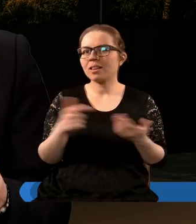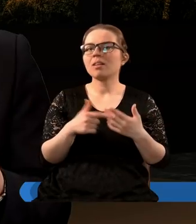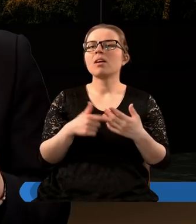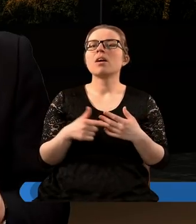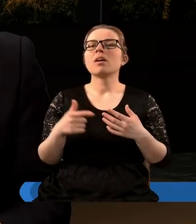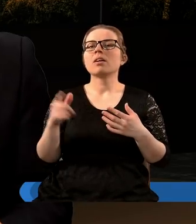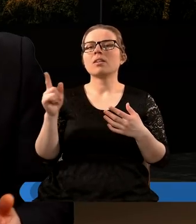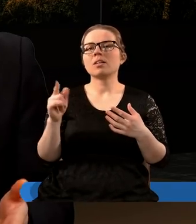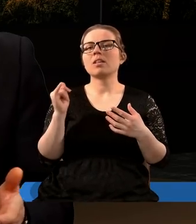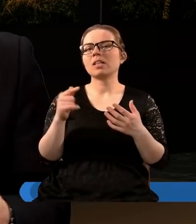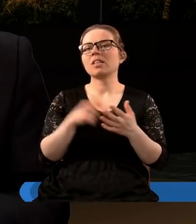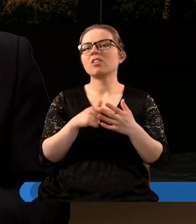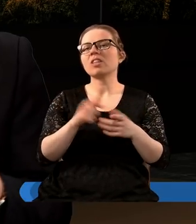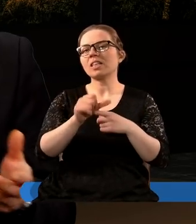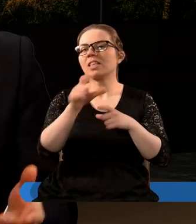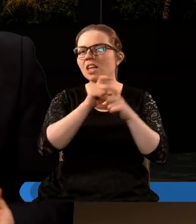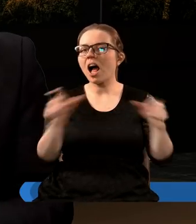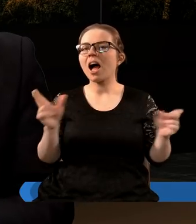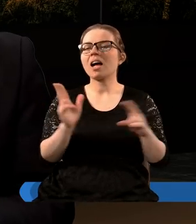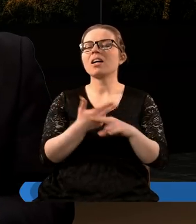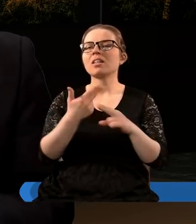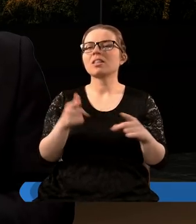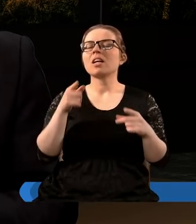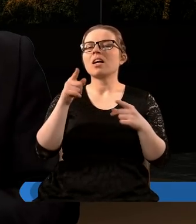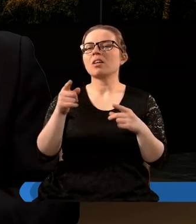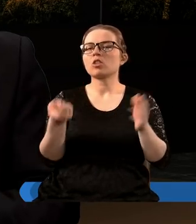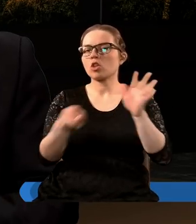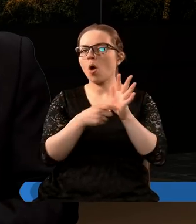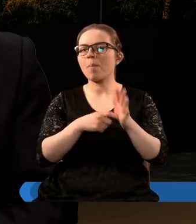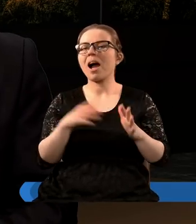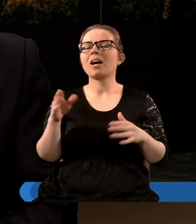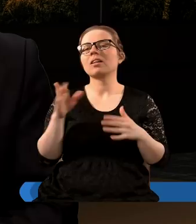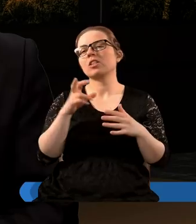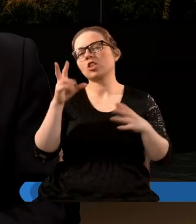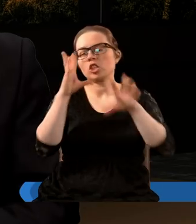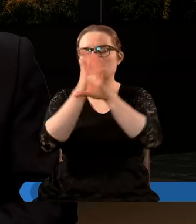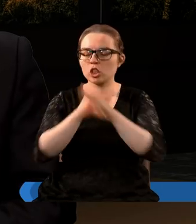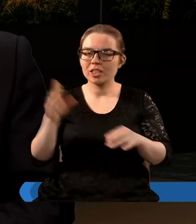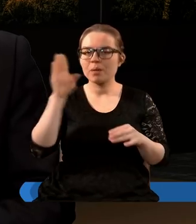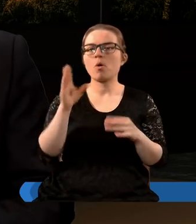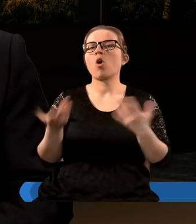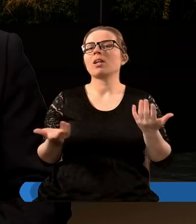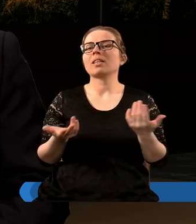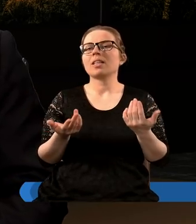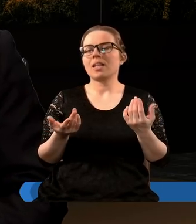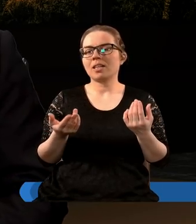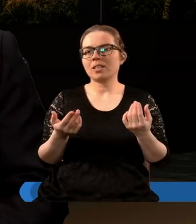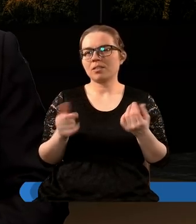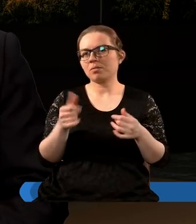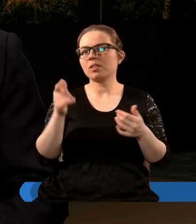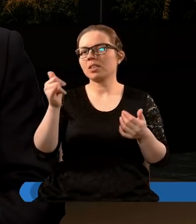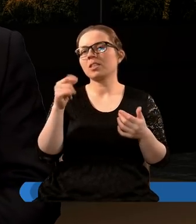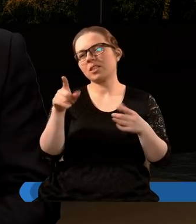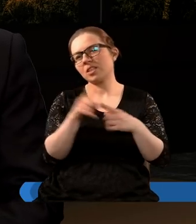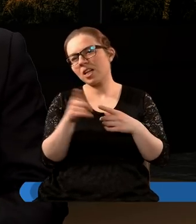Podobnie mieliśmy w Rzymie. Nawet mieliśmy czas, kiedy cesarze domagali się boskiej czci, kiedy czczono cesarzy jako bogów, uważających